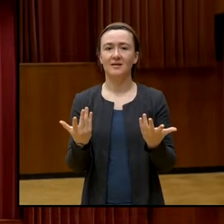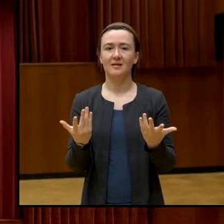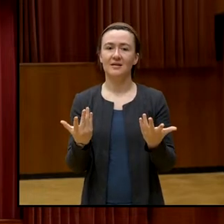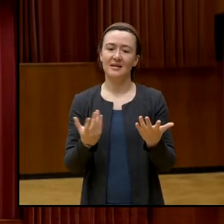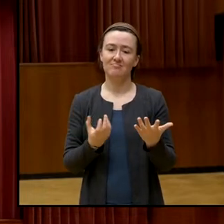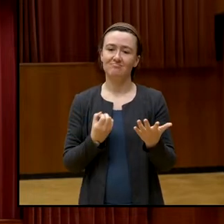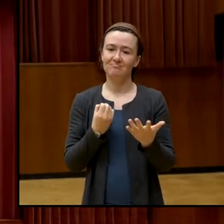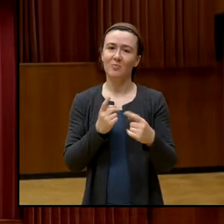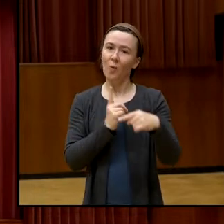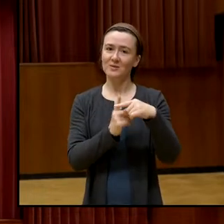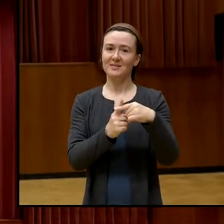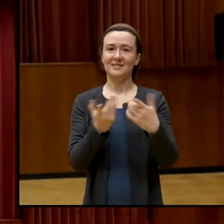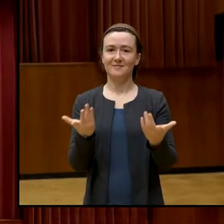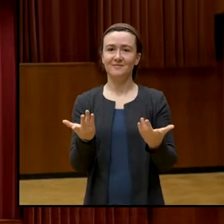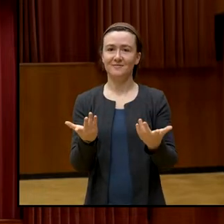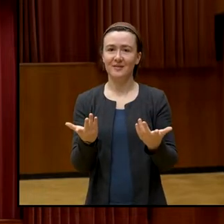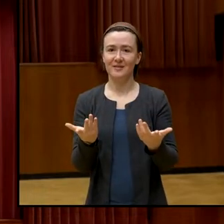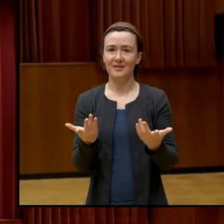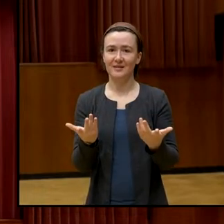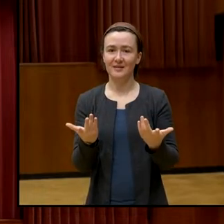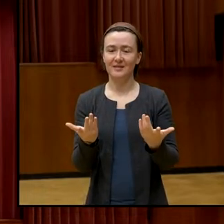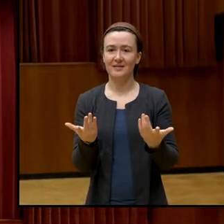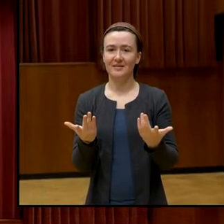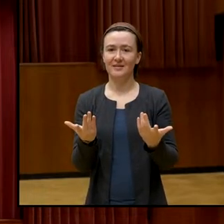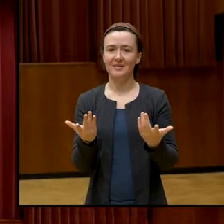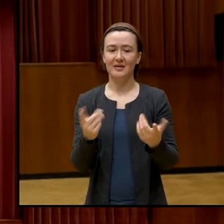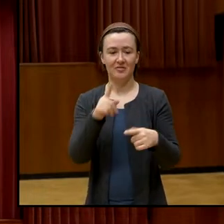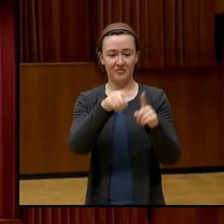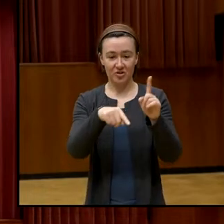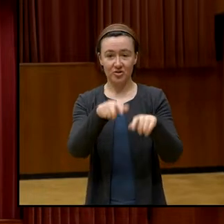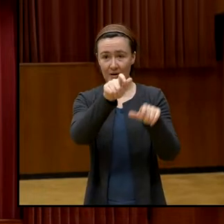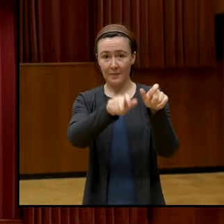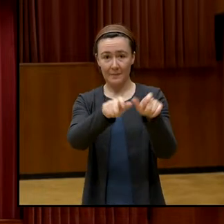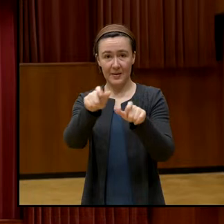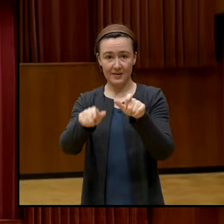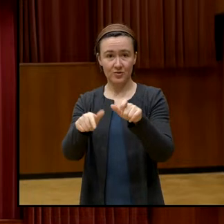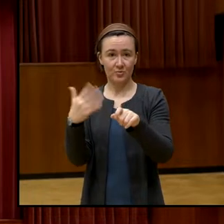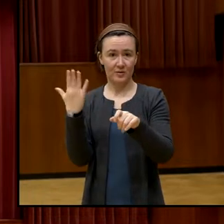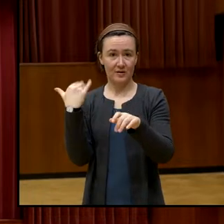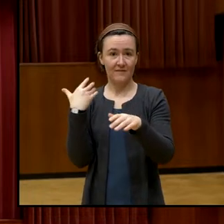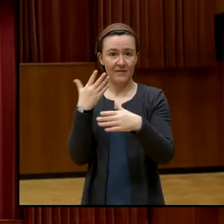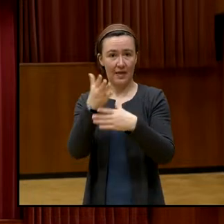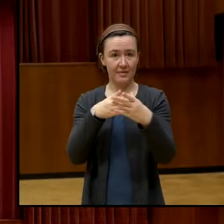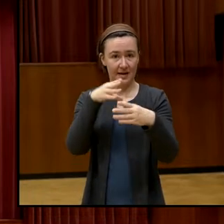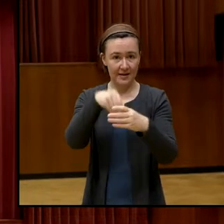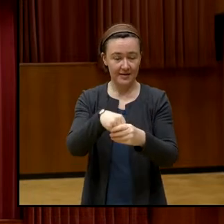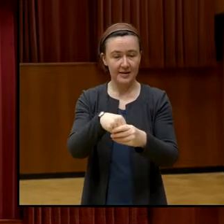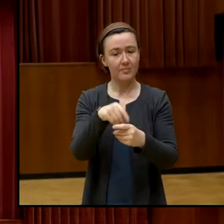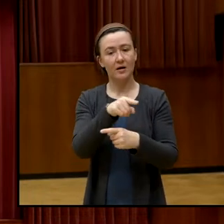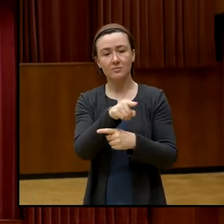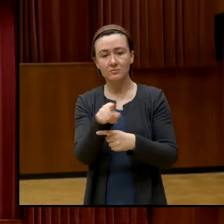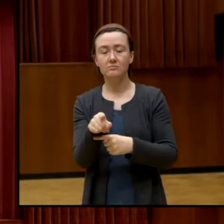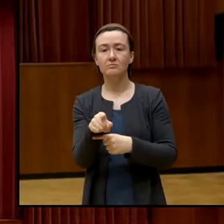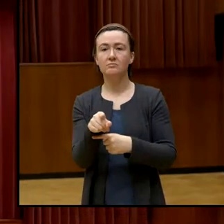Output oder zumindest von den diversen Teilnehmerinnen ein guter